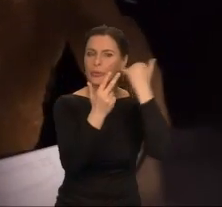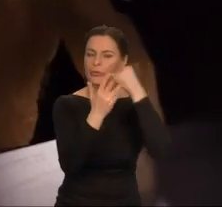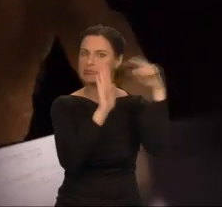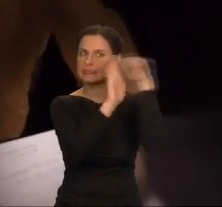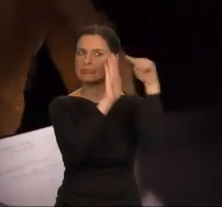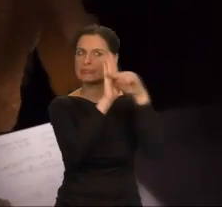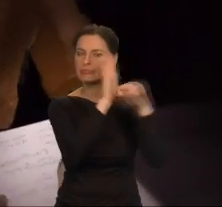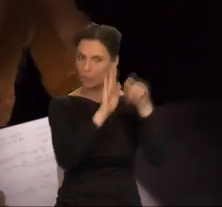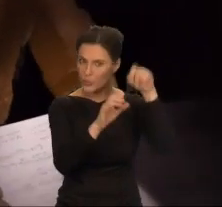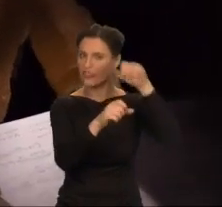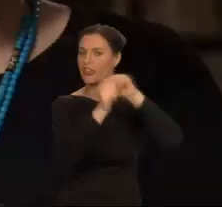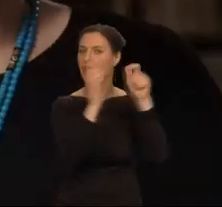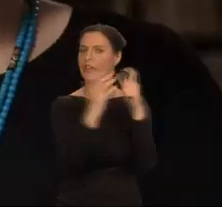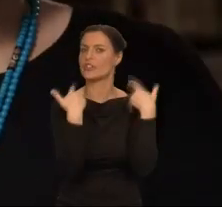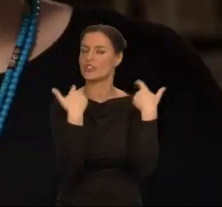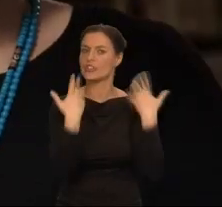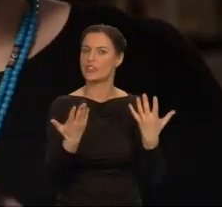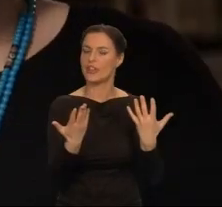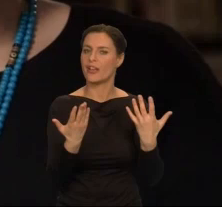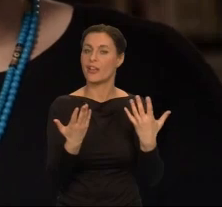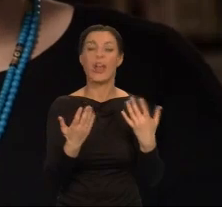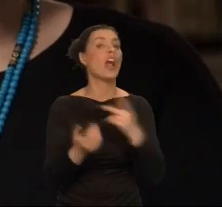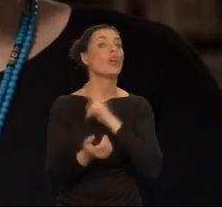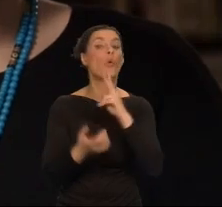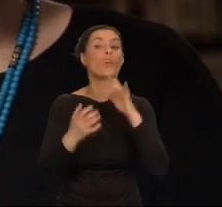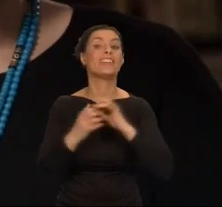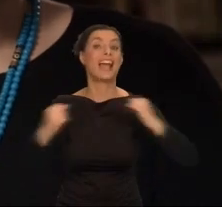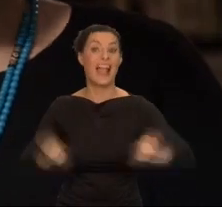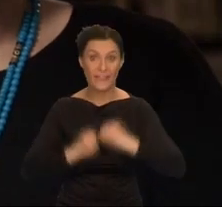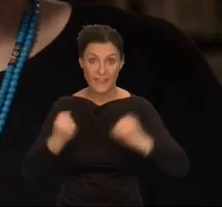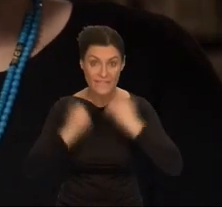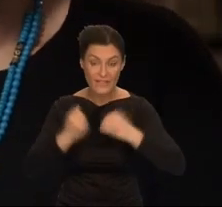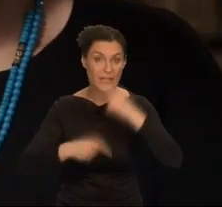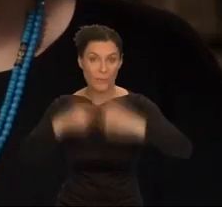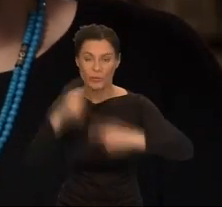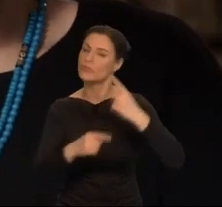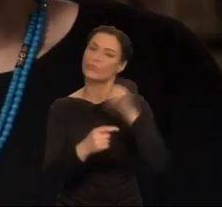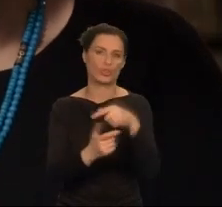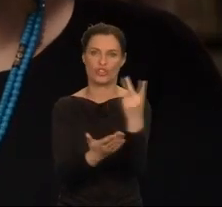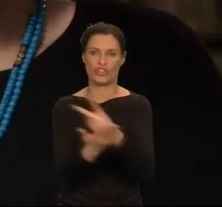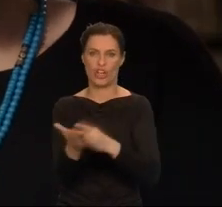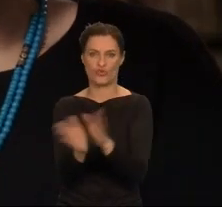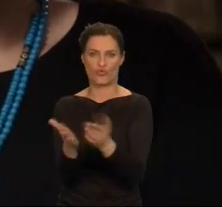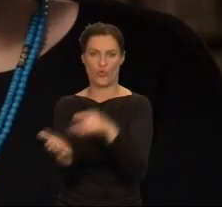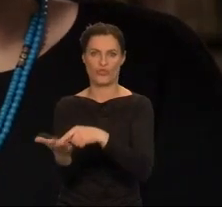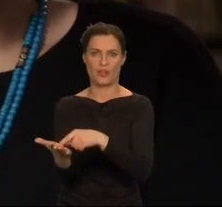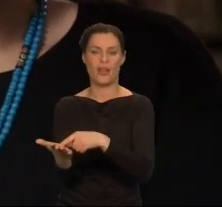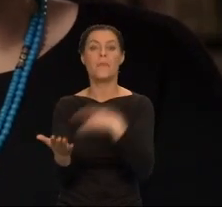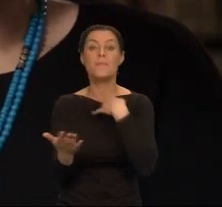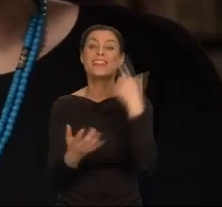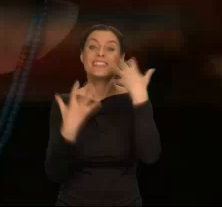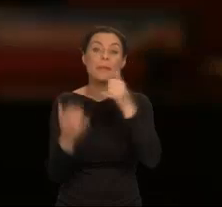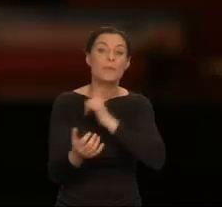Każdy aktywista powinien przeczytać tę książkę. Opisuje wszystko, co próbujemy